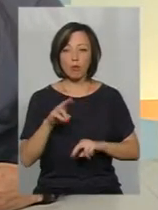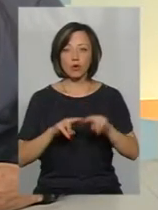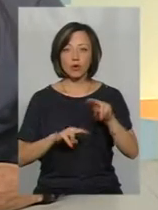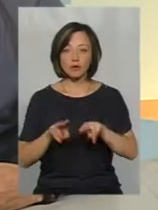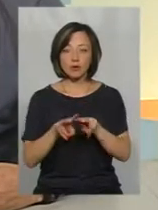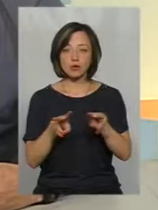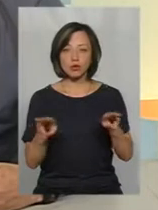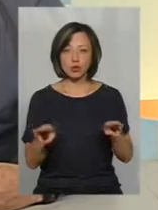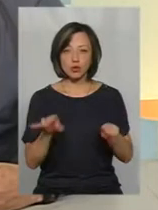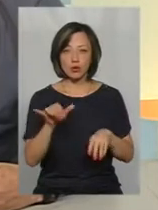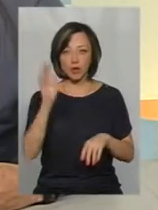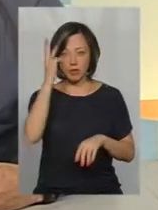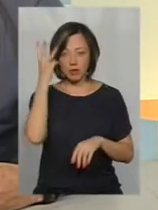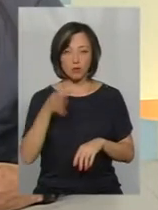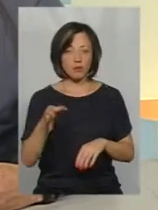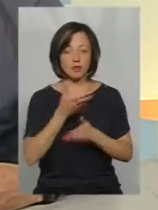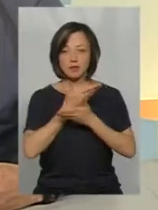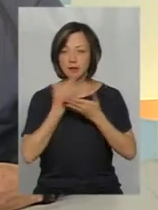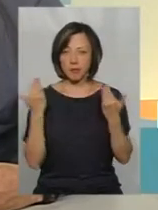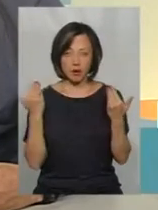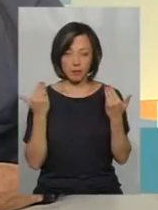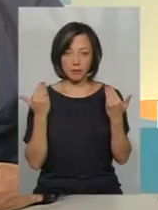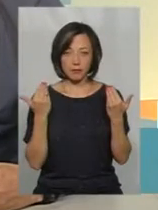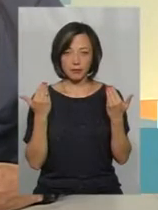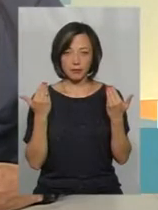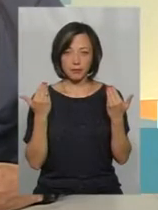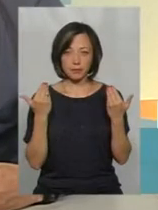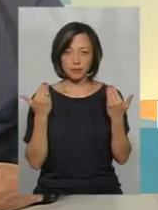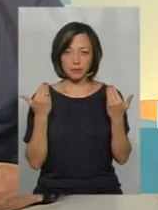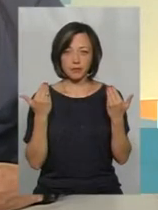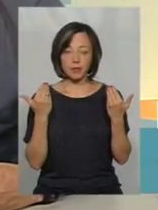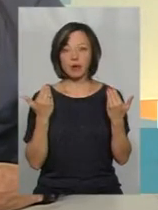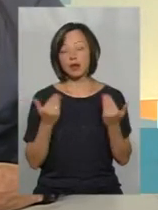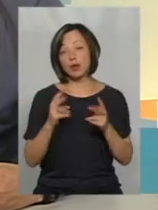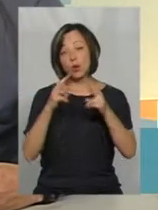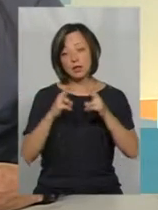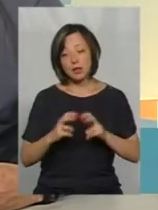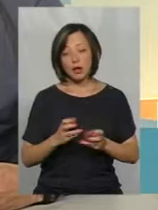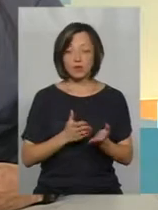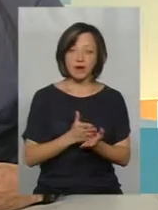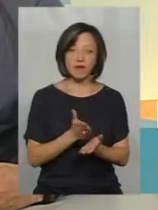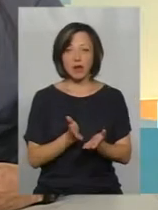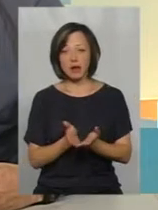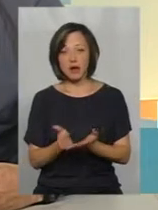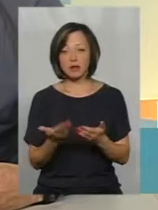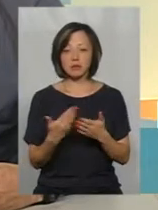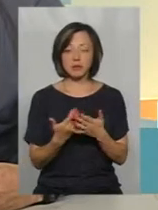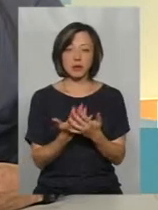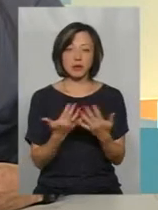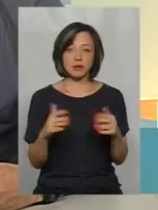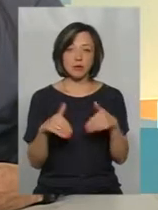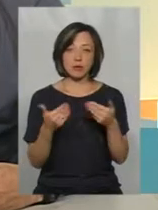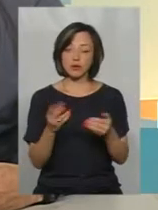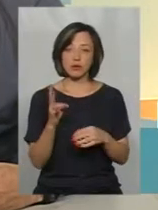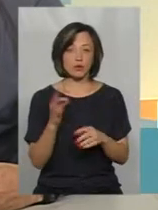схожих, в Хмельницькій області нема. От, ну, розглядаються варіанти, різні там пропозиції, але це